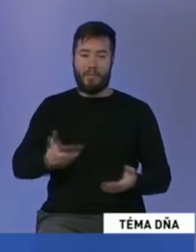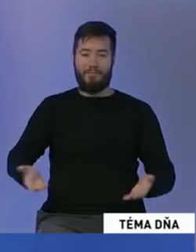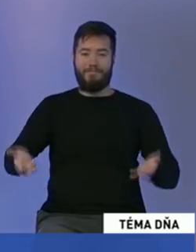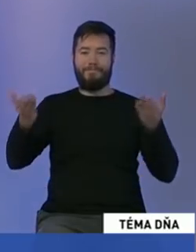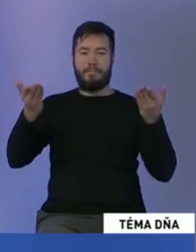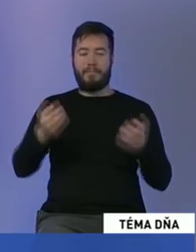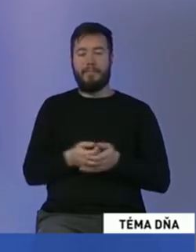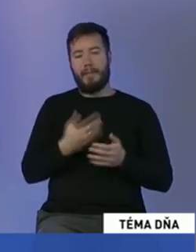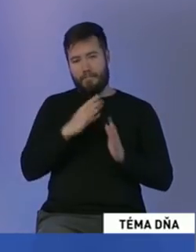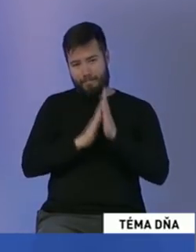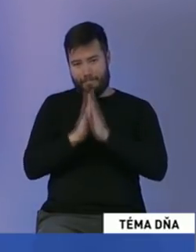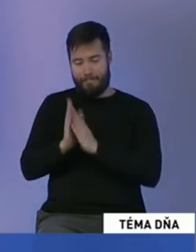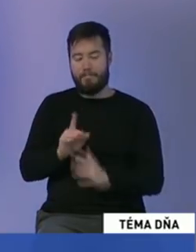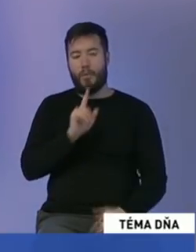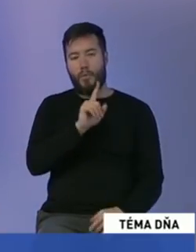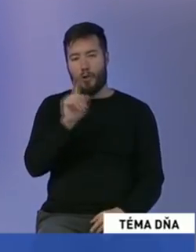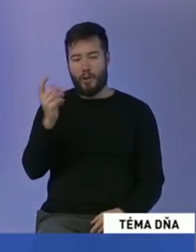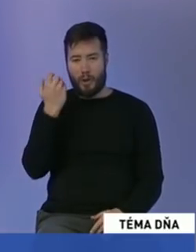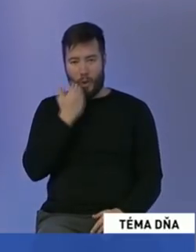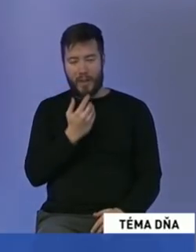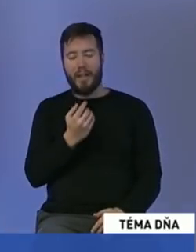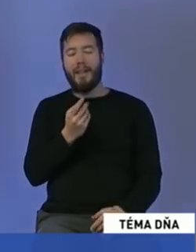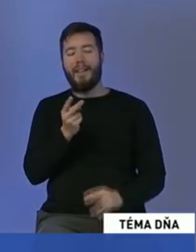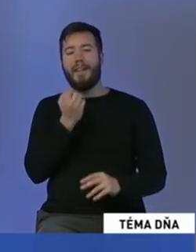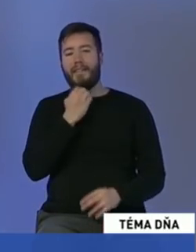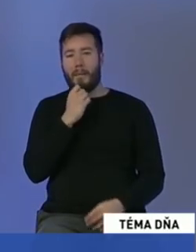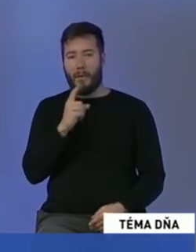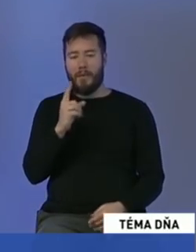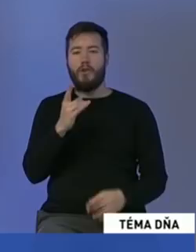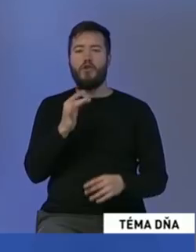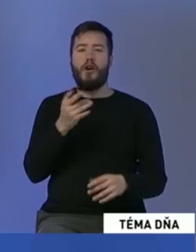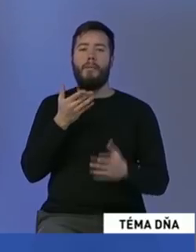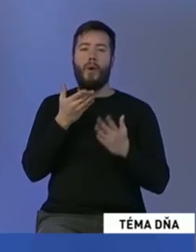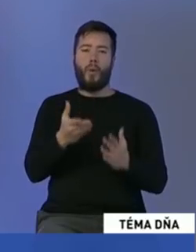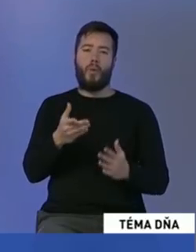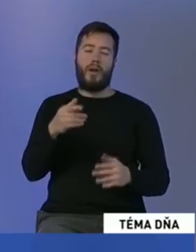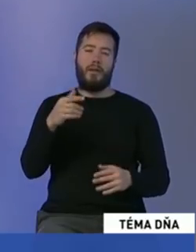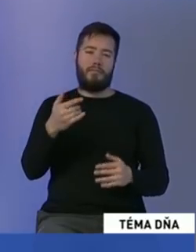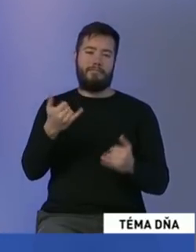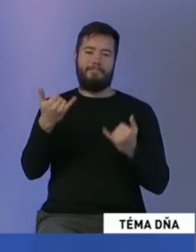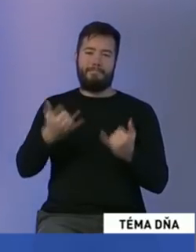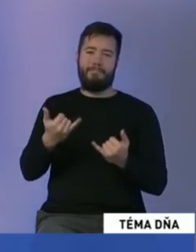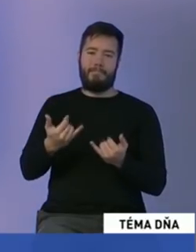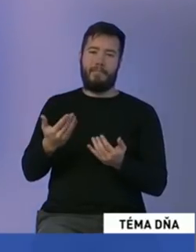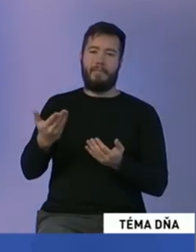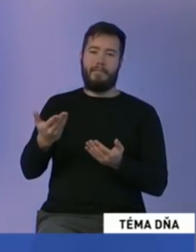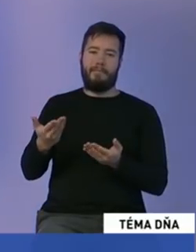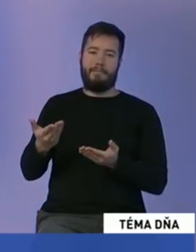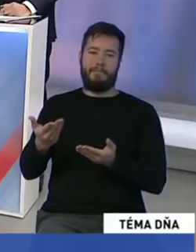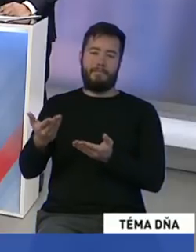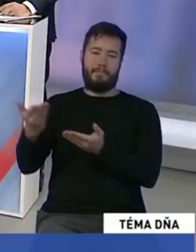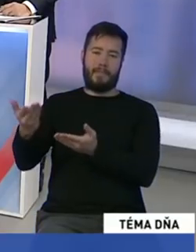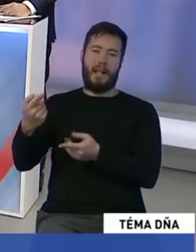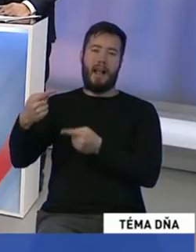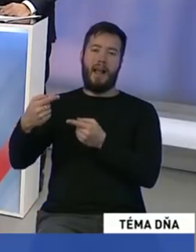upozorniť ľudí, aby si dali pozor na to, čo im ponúka táto súčasná nová alternatíva. Pani, dispozícii máte